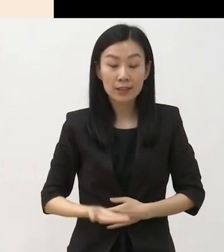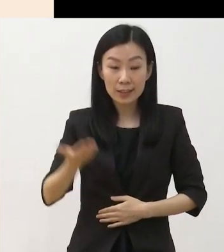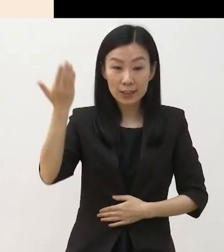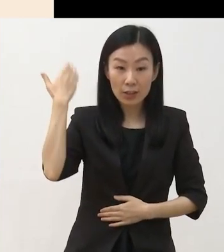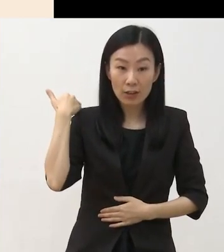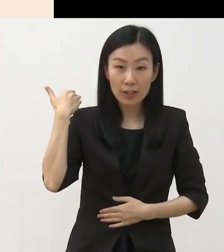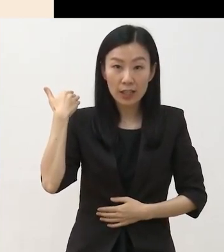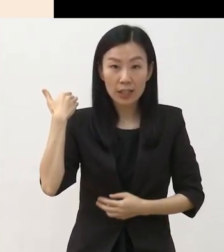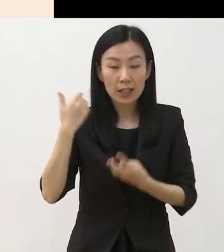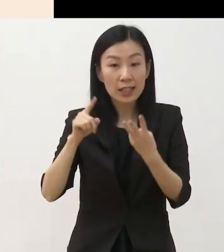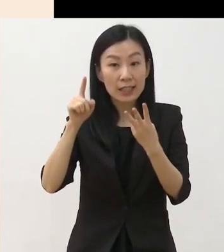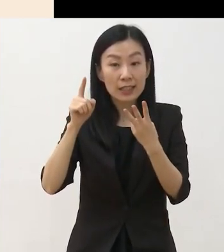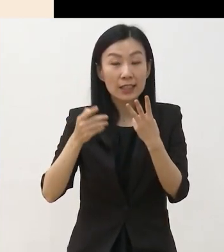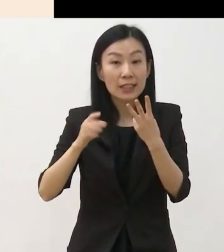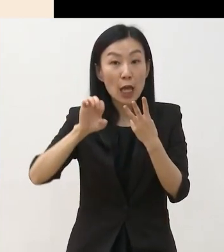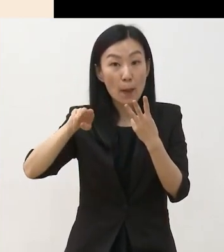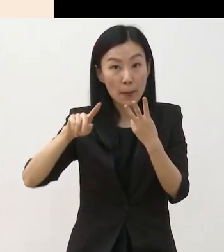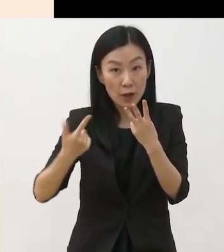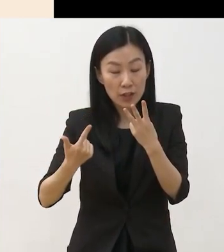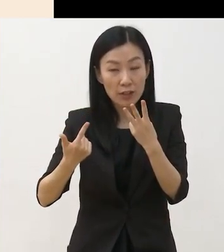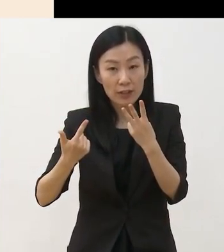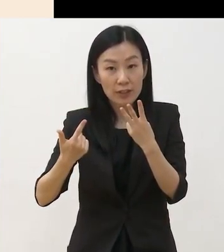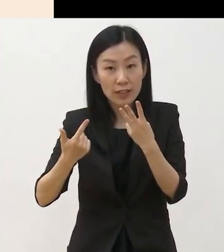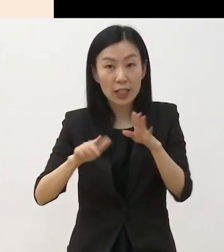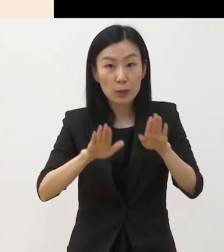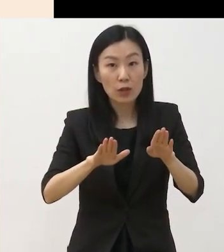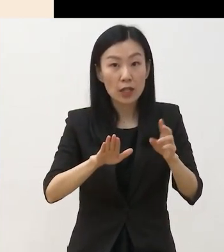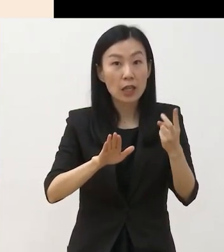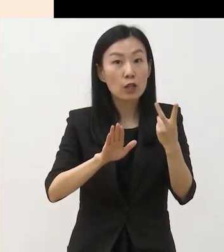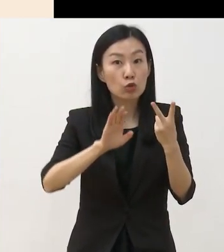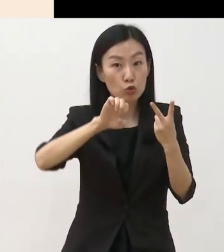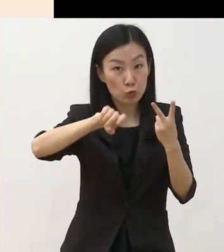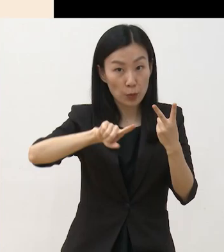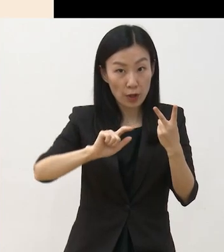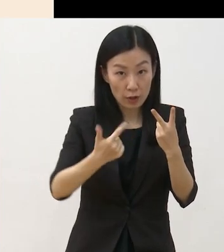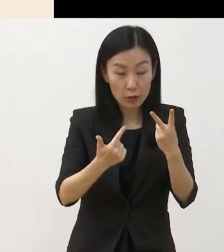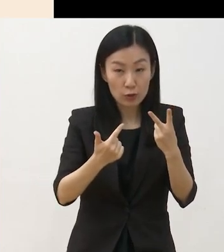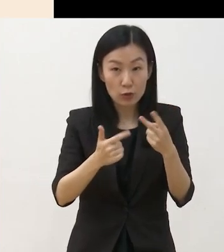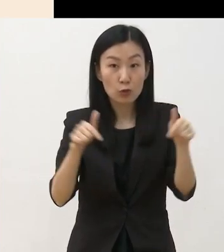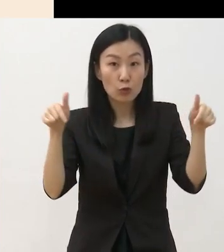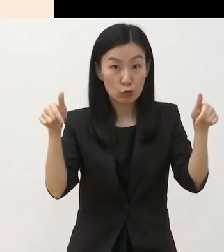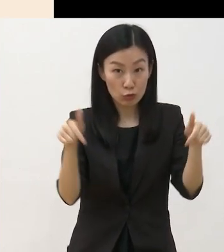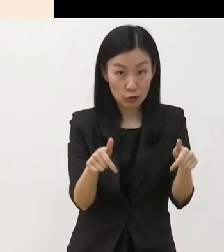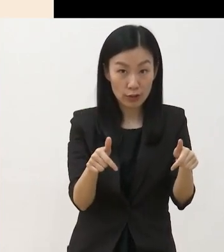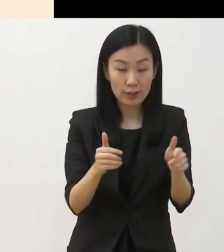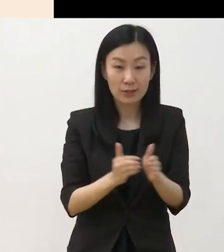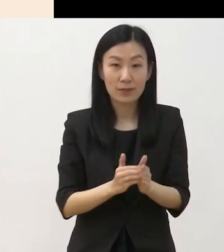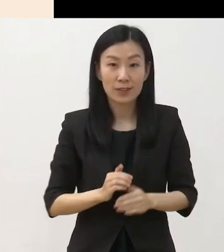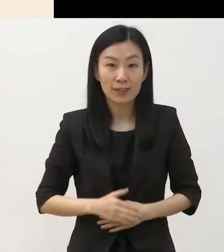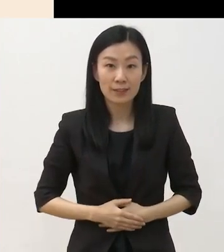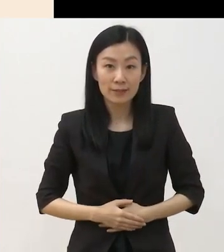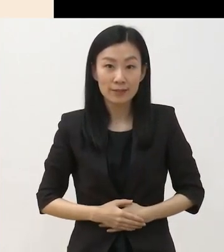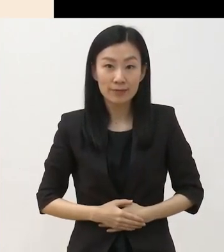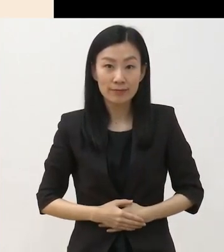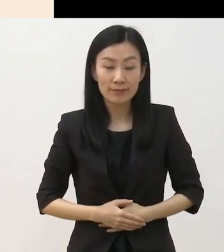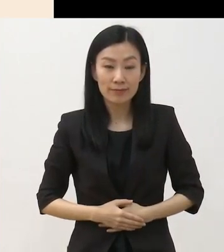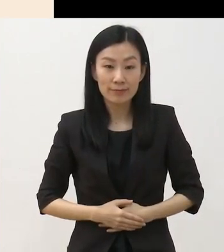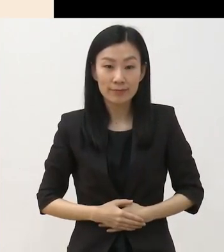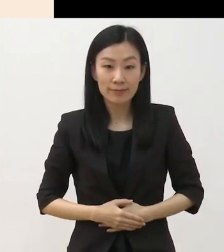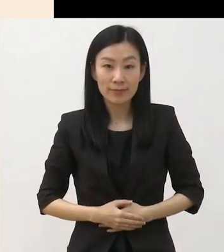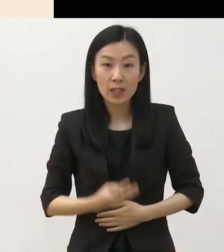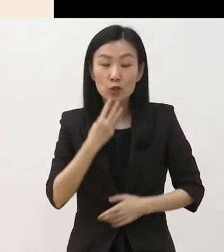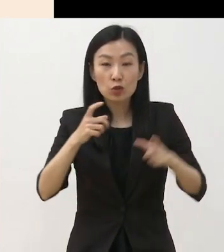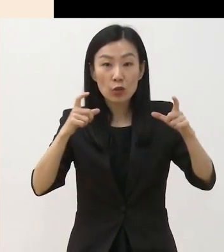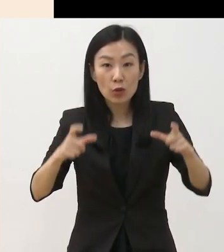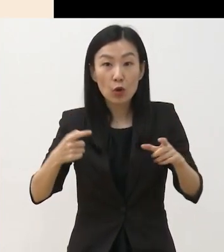3편이었으나 2편으로 활동 실적 자격을 완화합니다 수도권